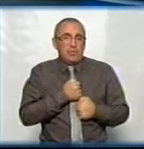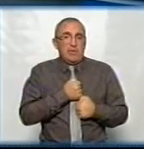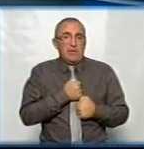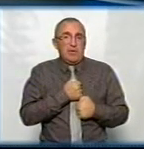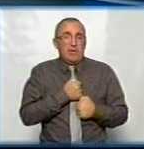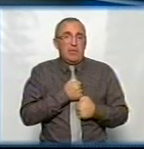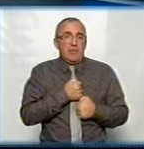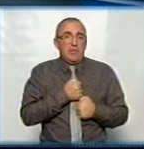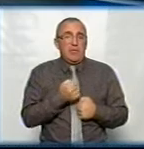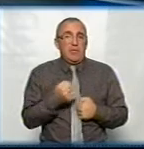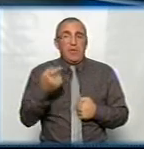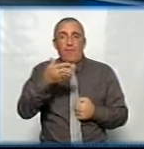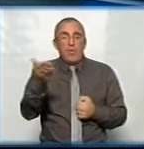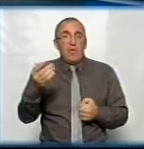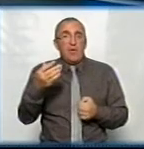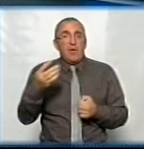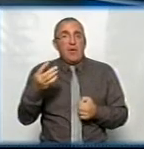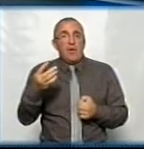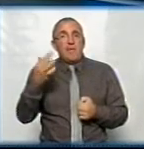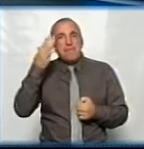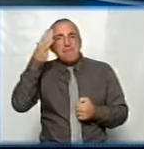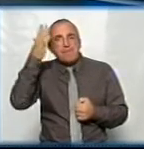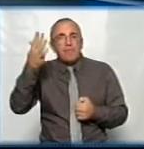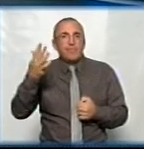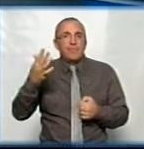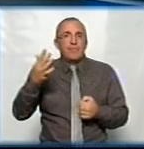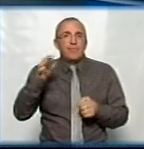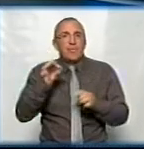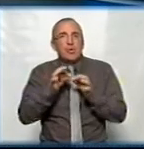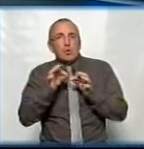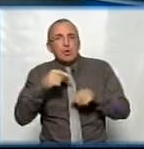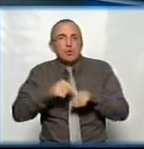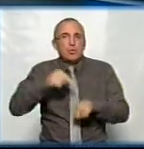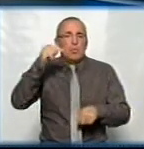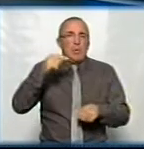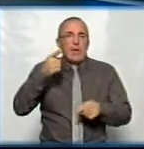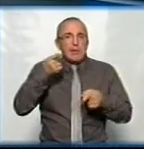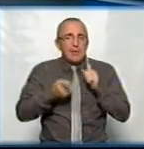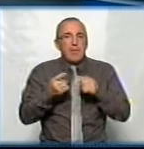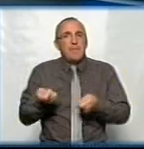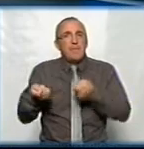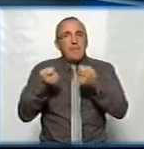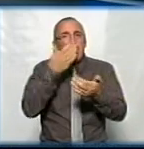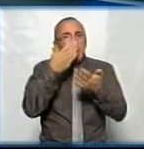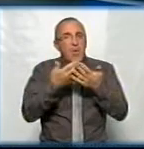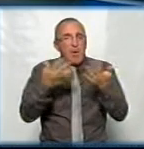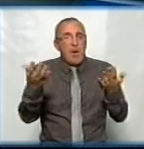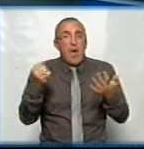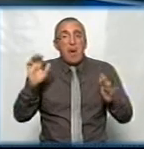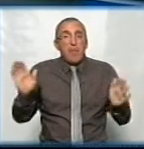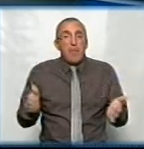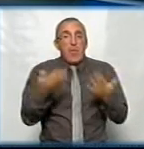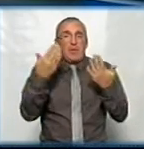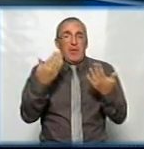принципі вони більше, вони митці, них з тонкою, з своїм відчуттям, натурою принесли, показали, а піднімалися